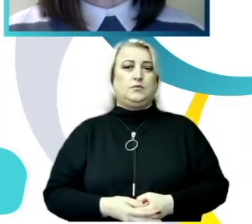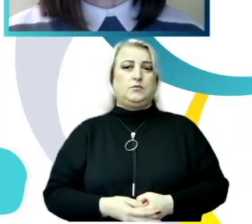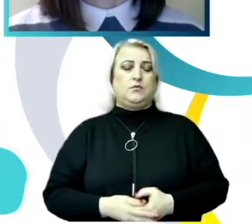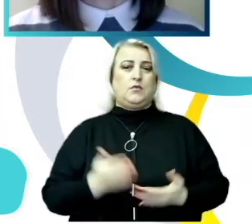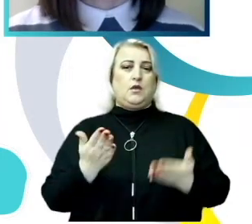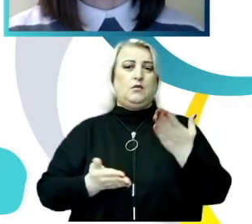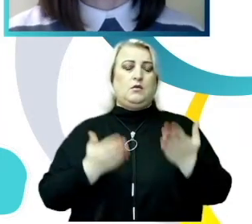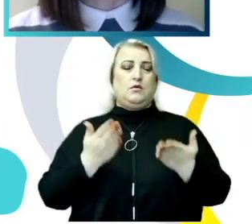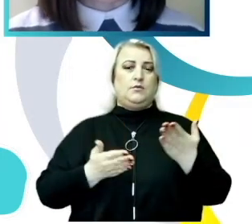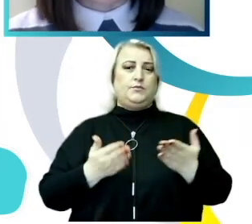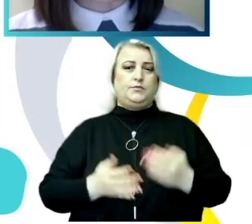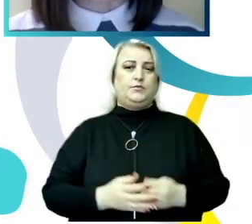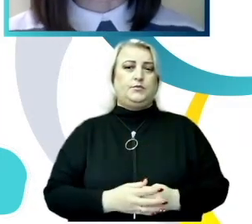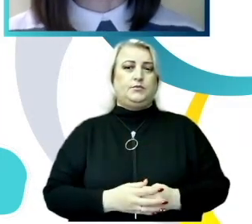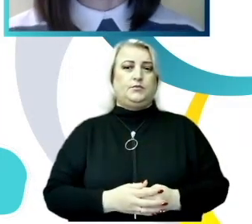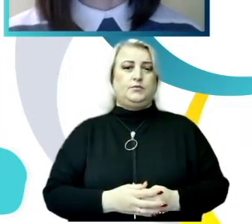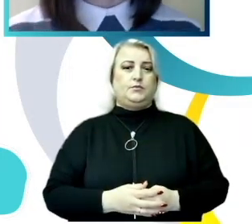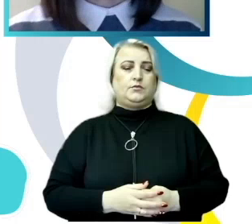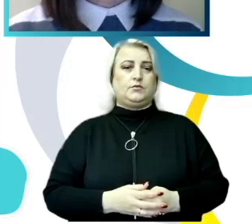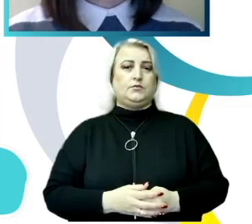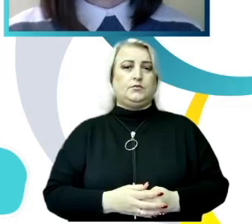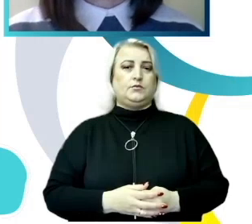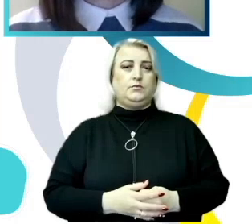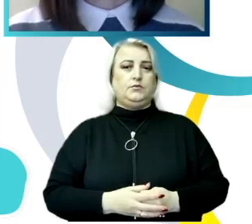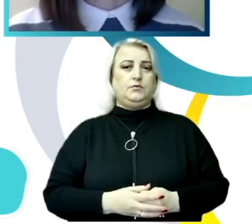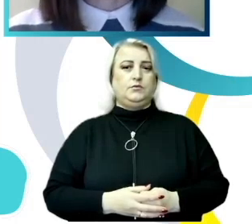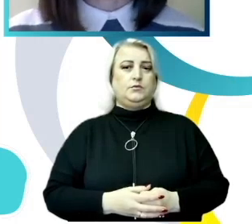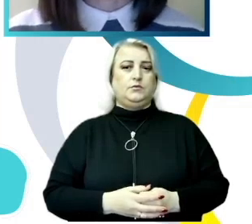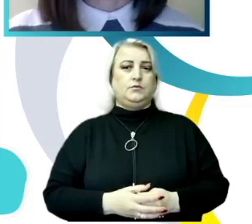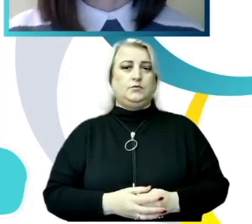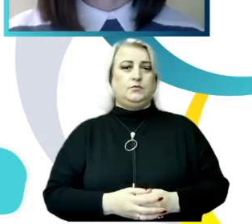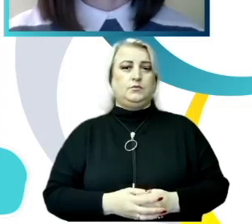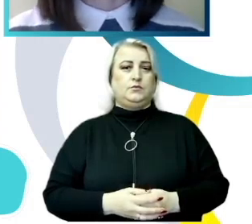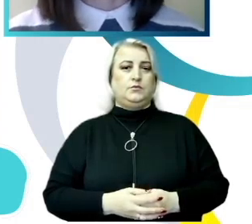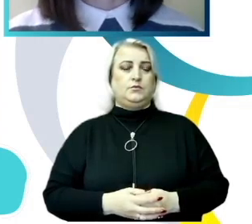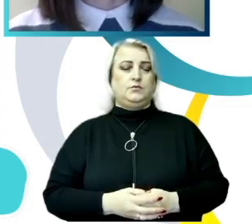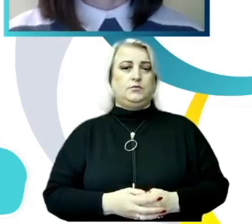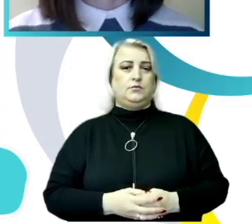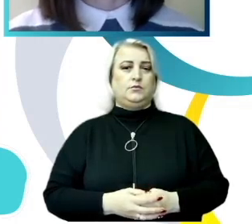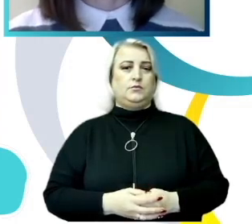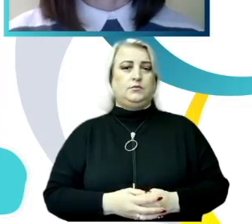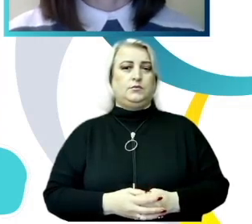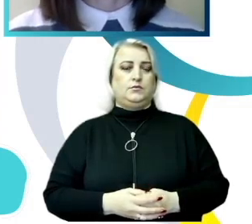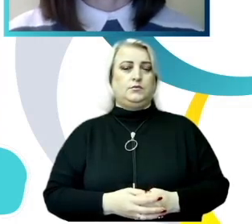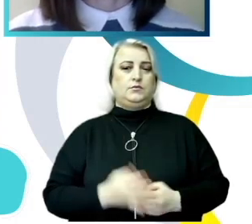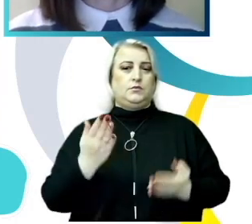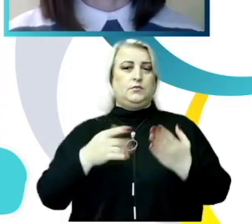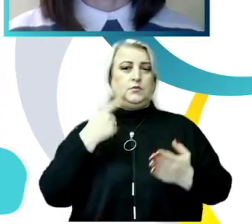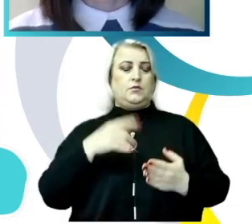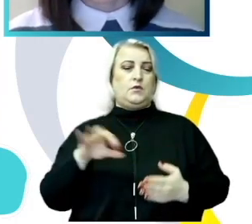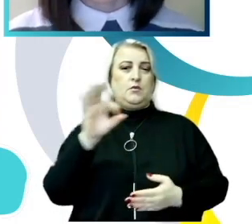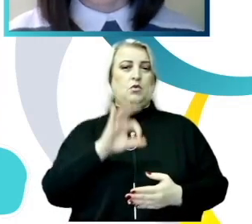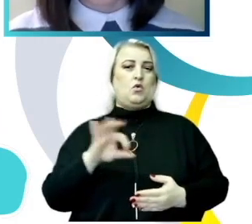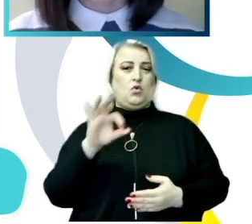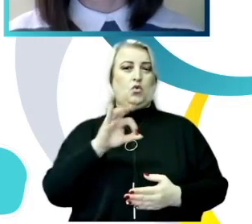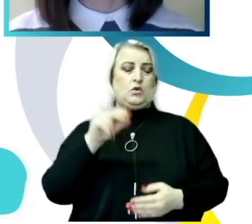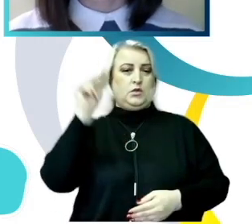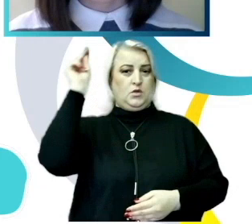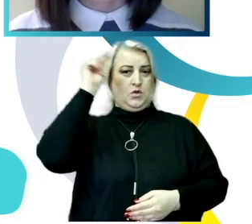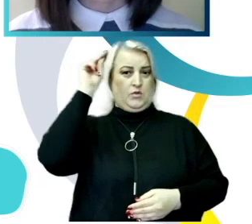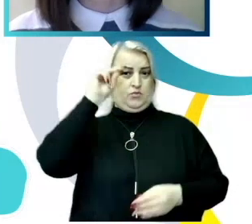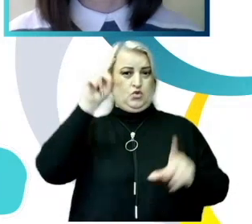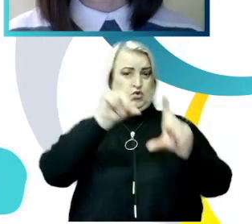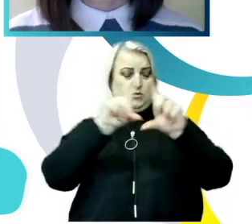ne referim la sistemului, sistemul educațional,